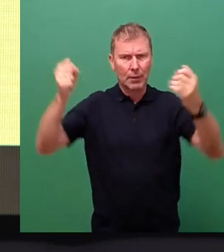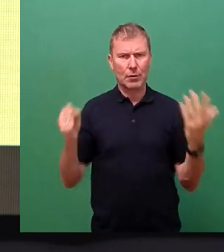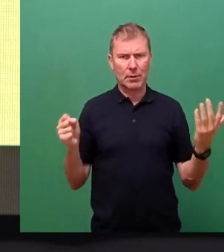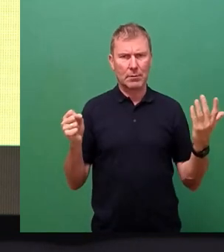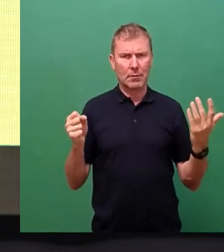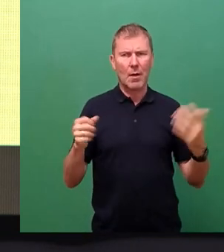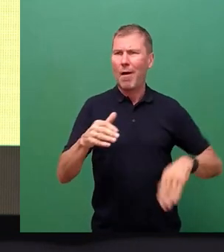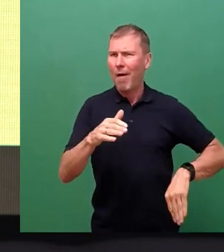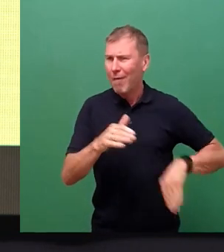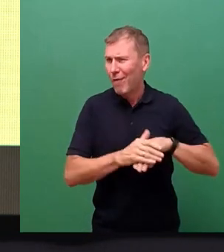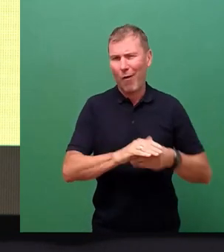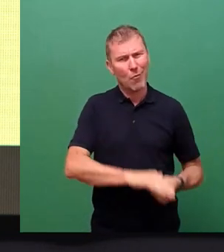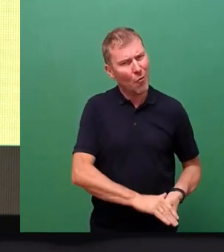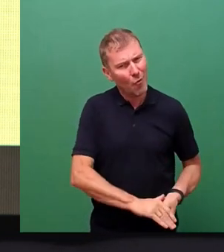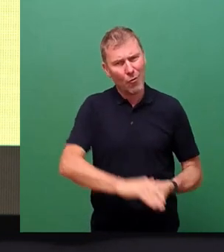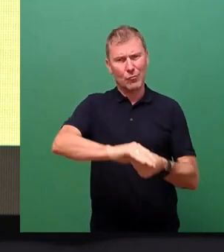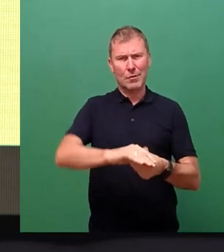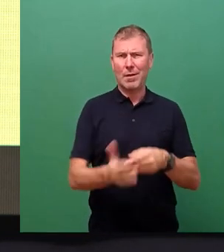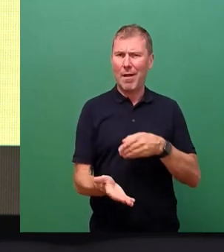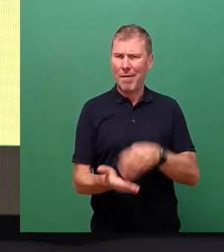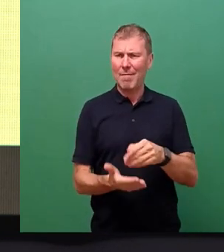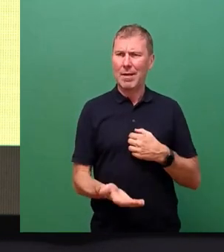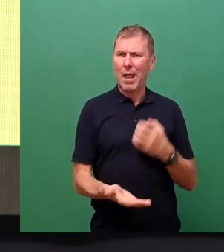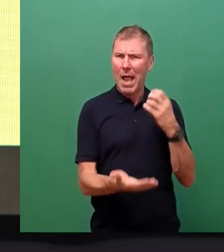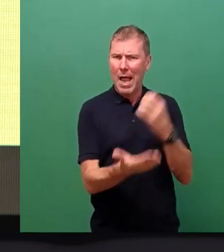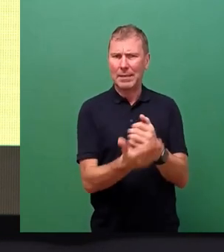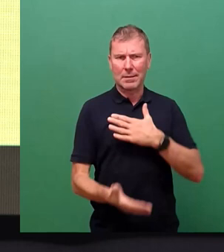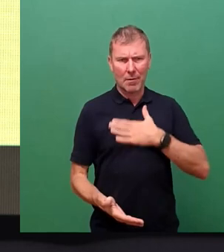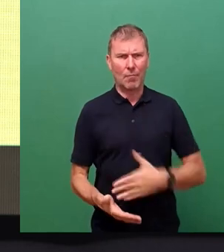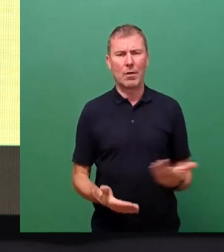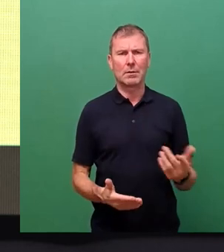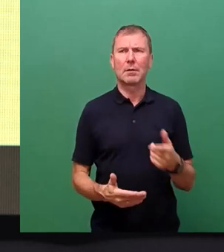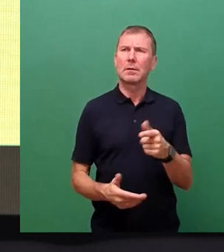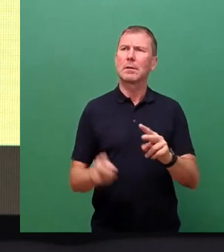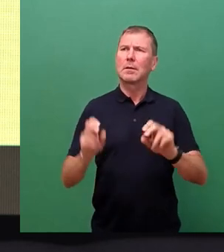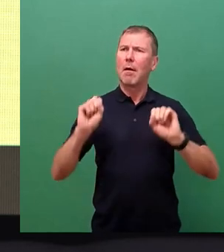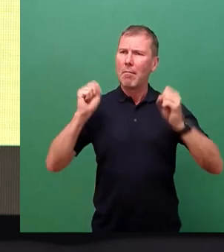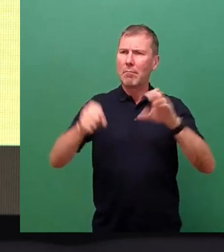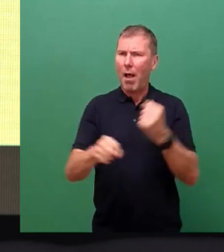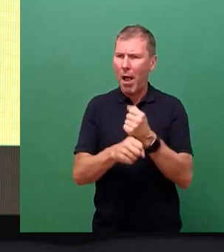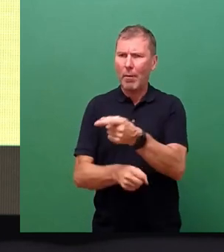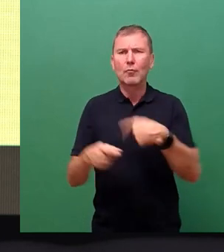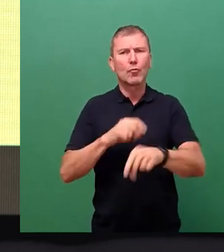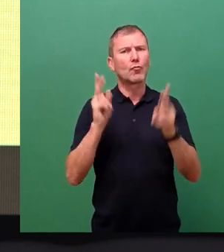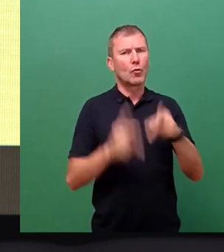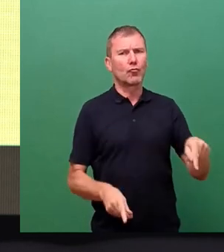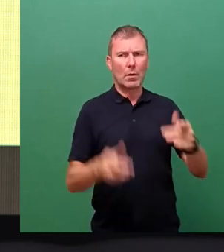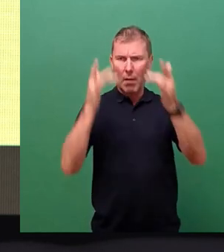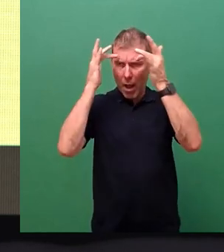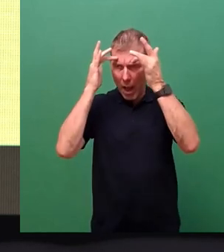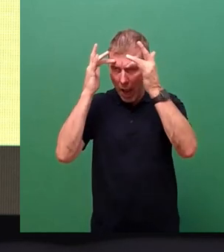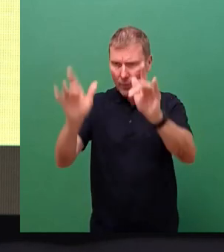unterstützen und uns auch weiterhin dafür einsetzen werden, dass dieses Wirken durch die Stadt anerkannt und gewürdigt wird.